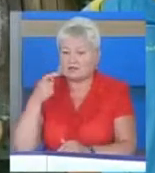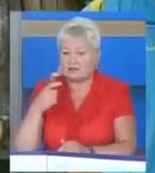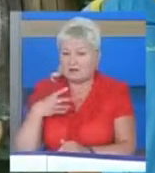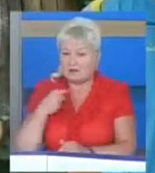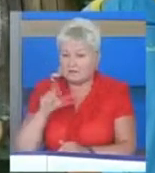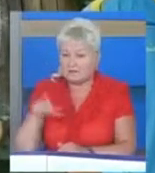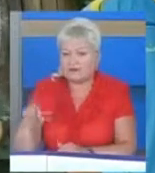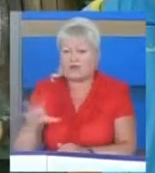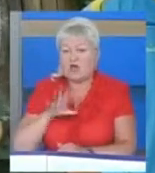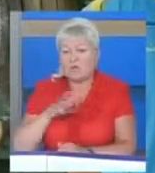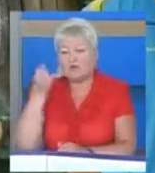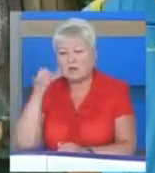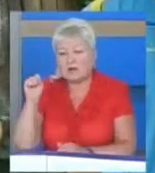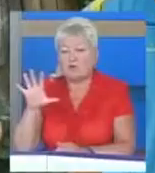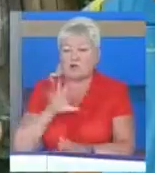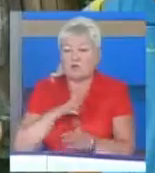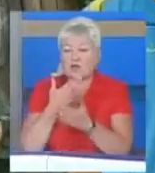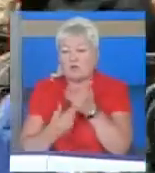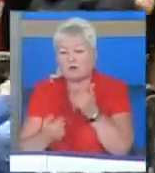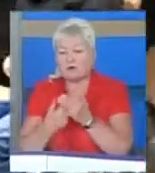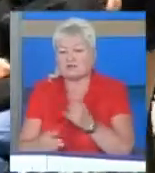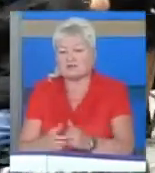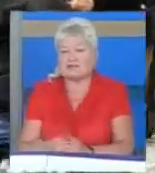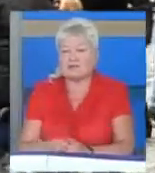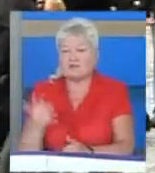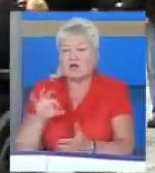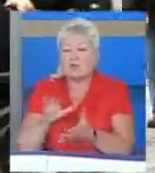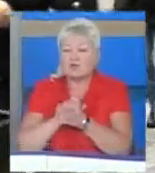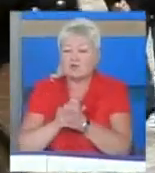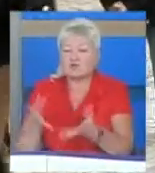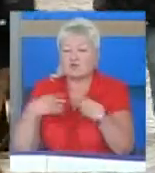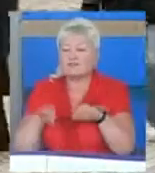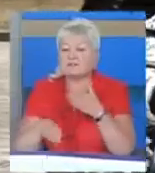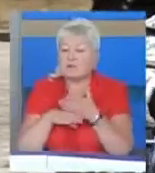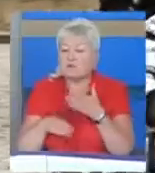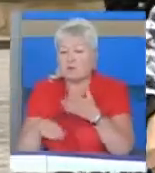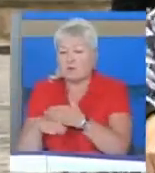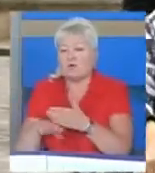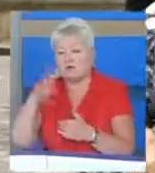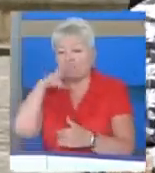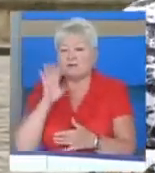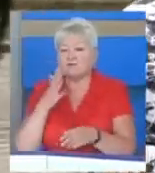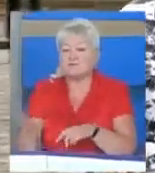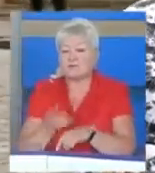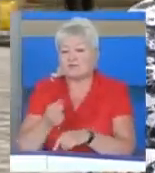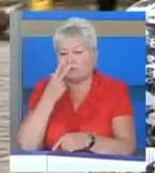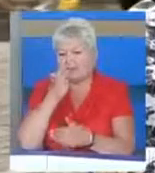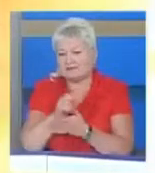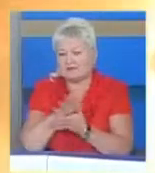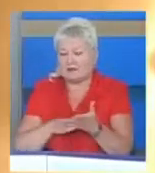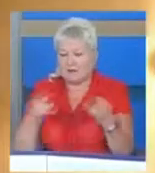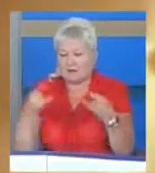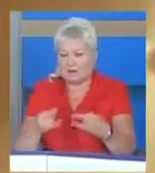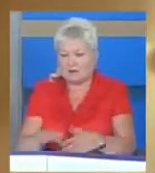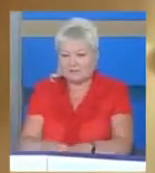були і поразки. Всього було. Про дружбу, взаємодопомогу та батьківську підтримку і не тільки – дивіться далі у програмі.